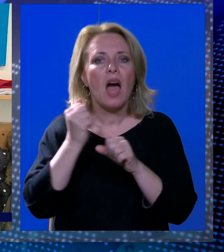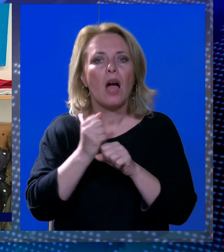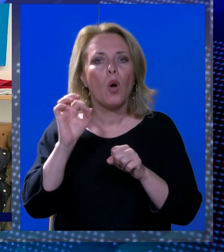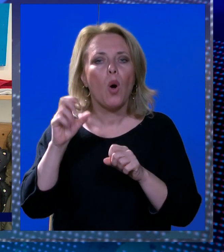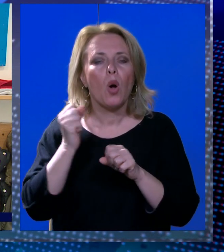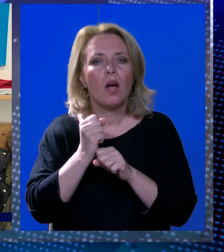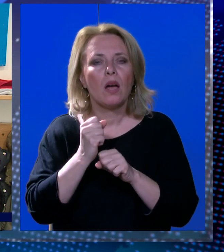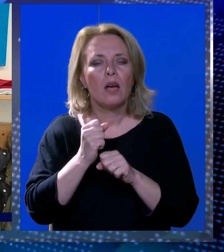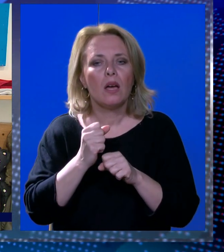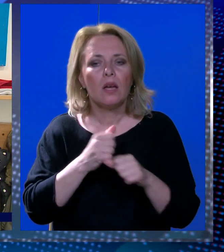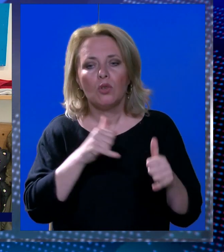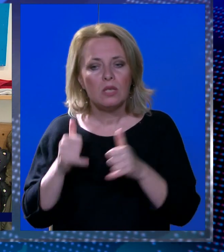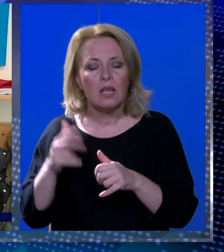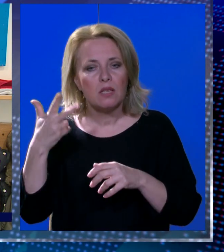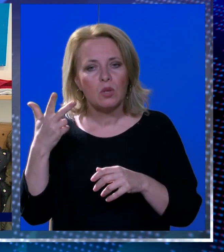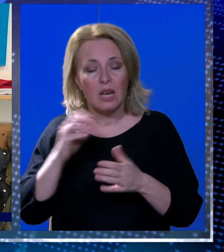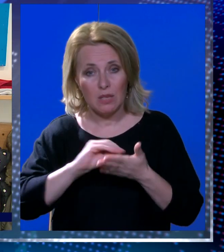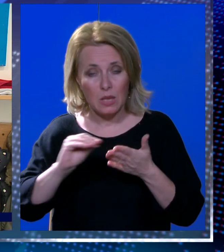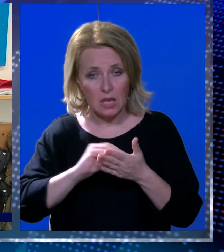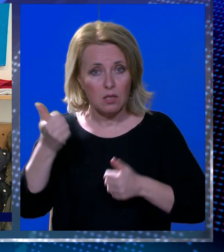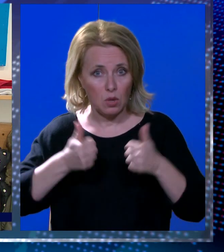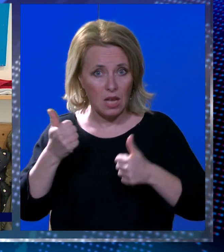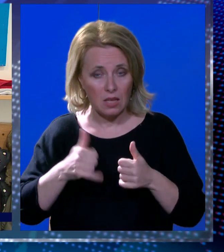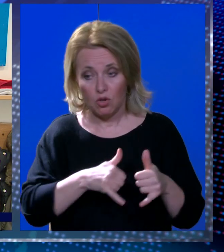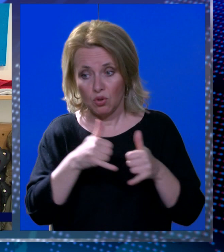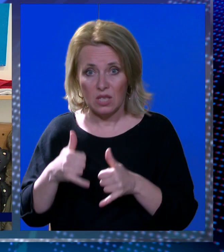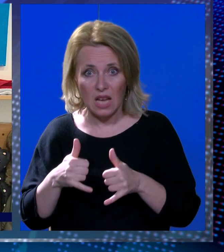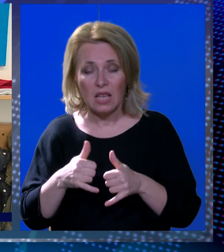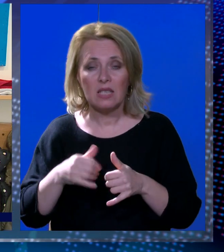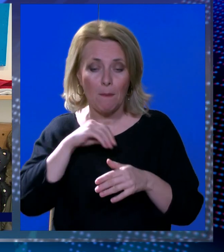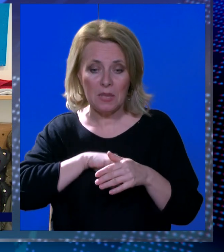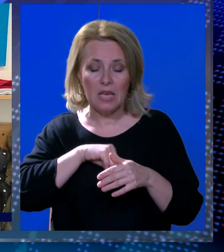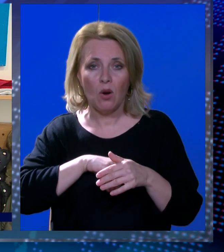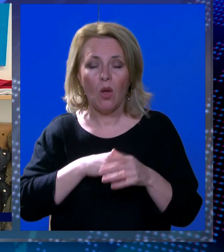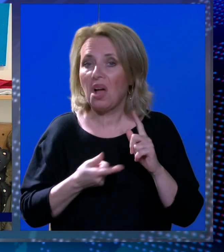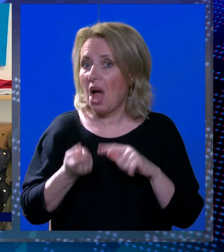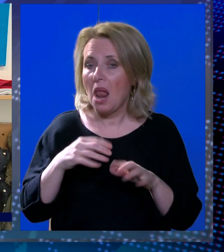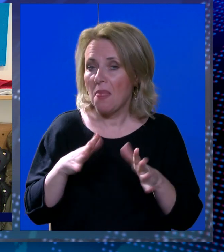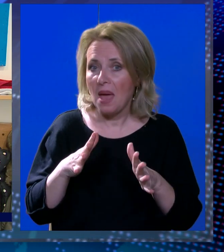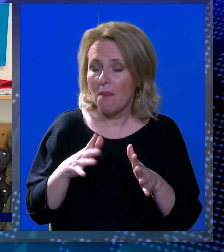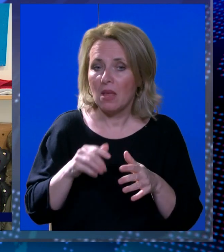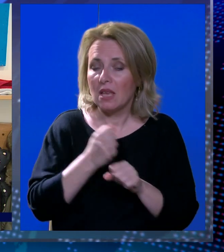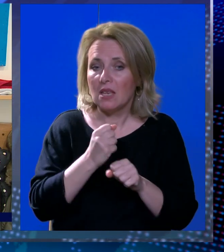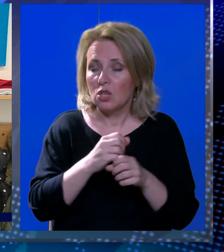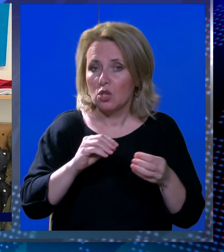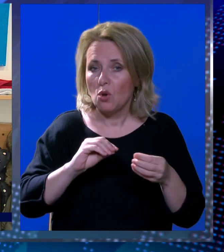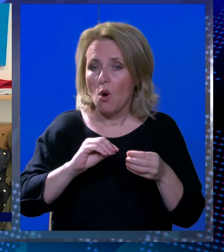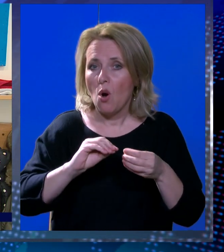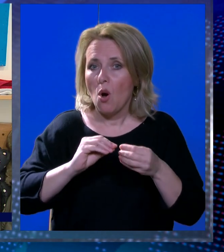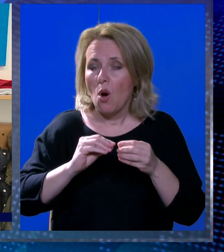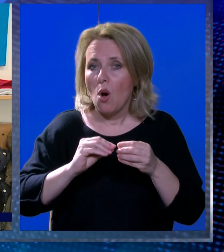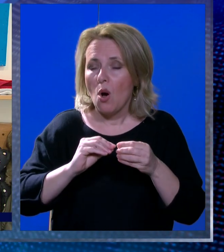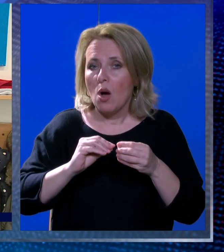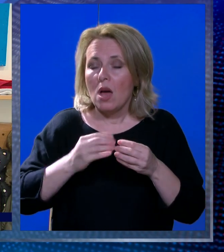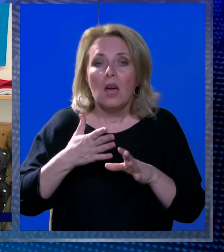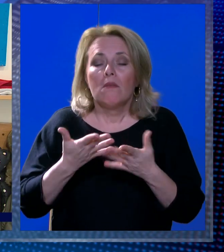U principu smo tražili, dosta su bili raspisani natječaji za psihologa, ali psihologa nemamo na tržištu rada, očito, jer nismo niti